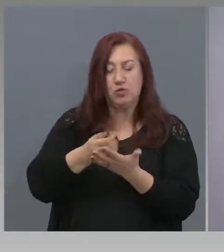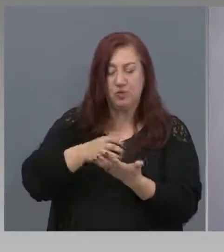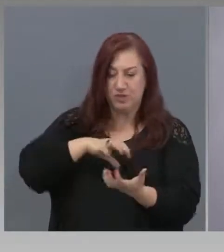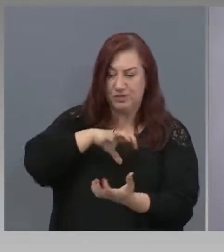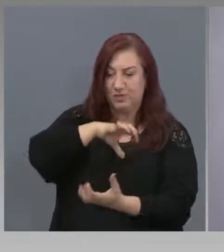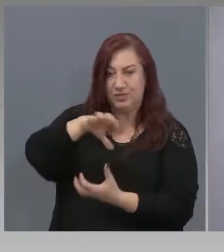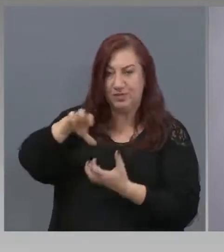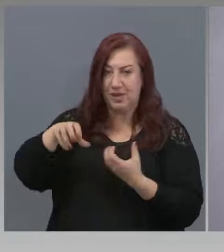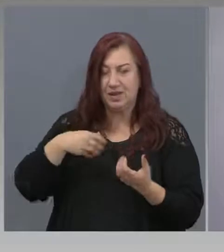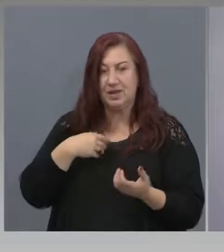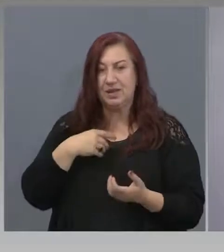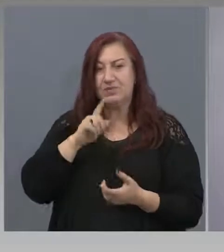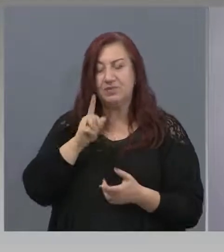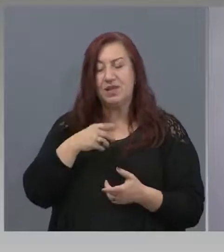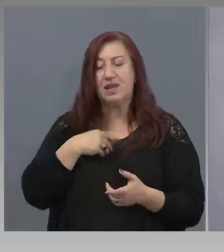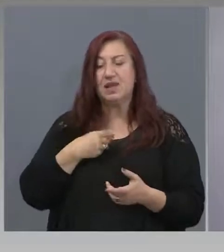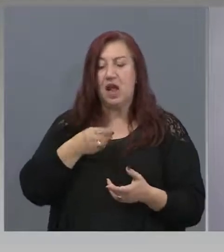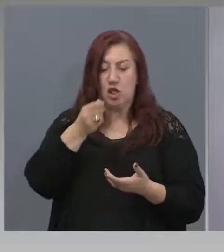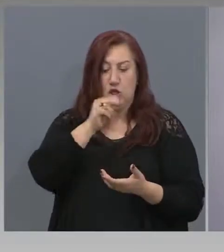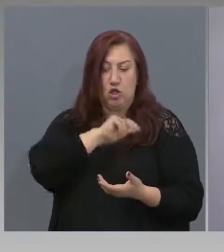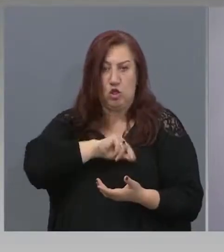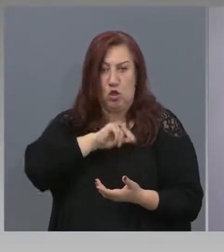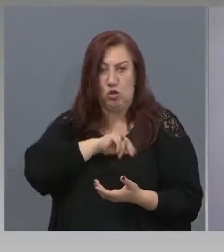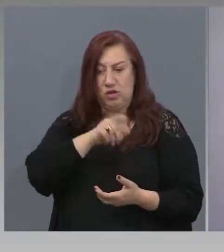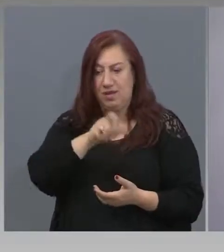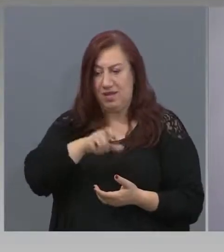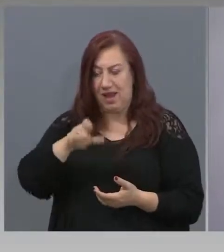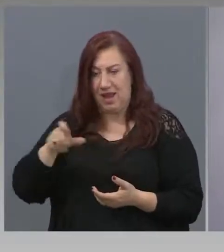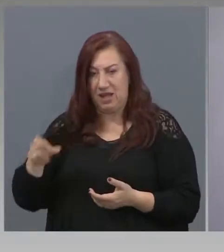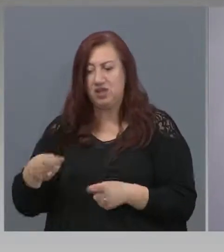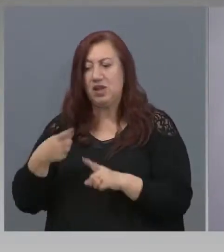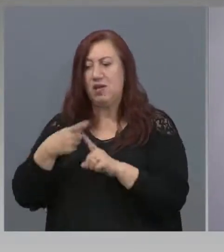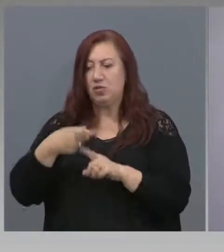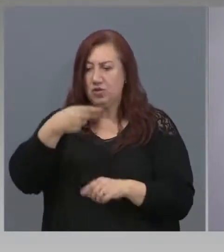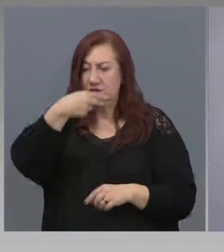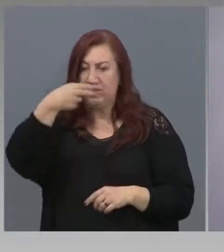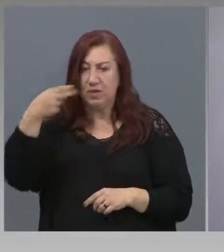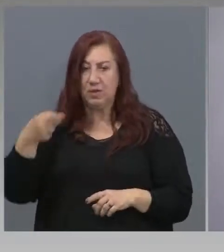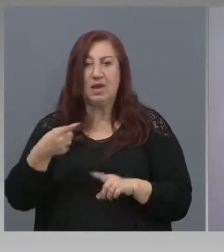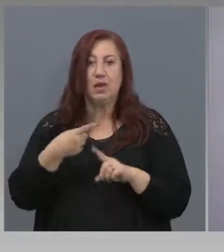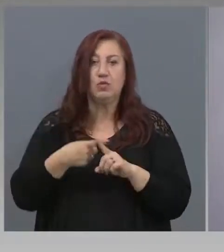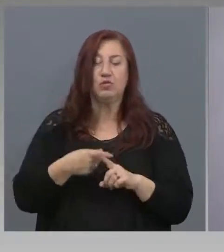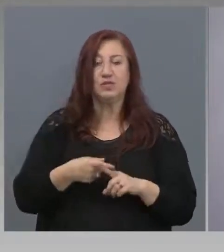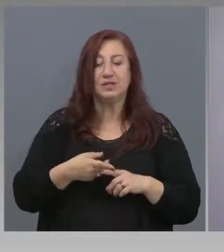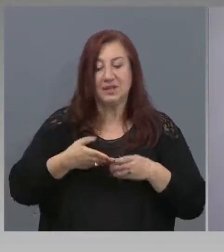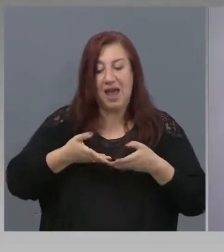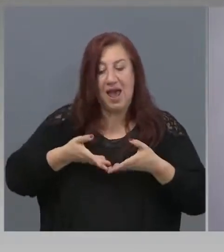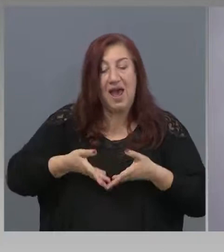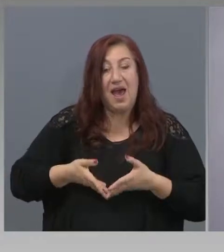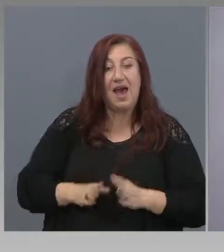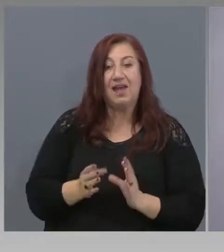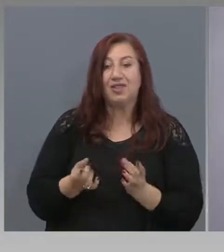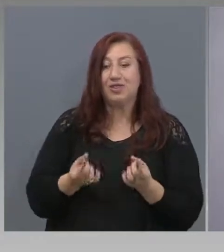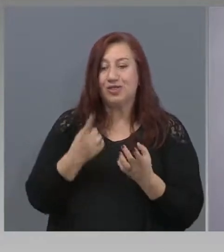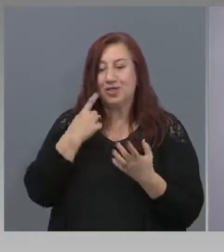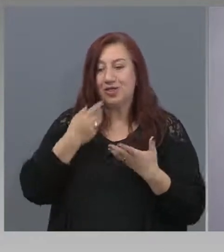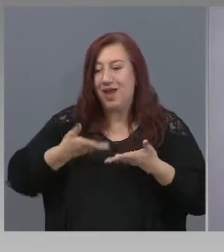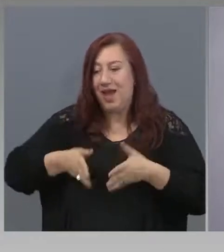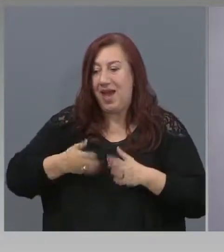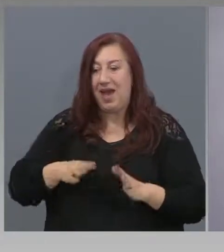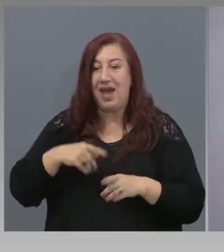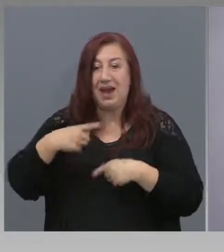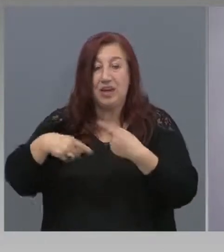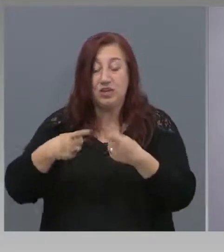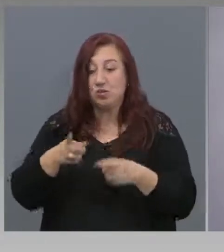състоянието на фирмите, но ако ще те дори върху демографията. Защото тези от хората, които след кризата не